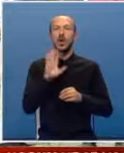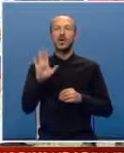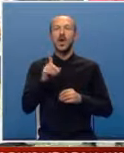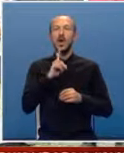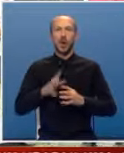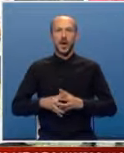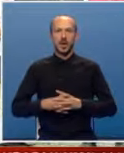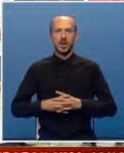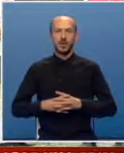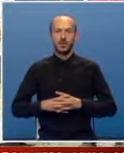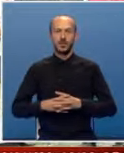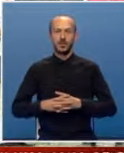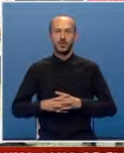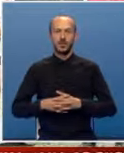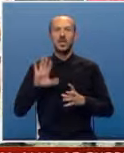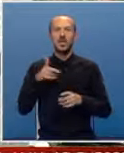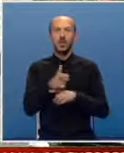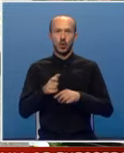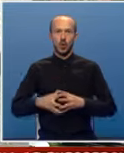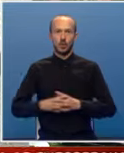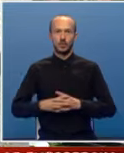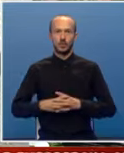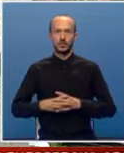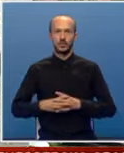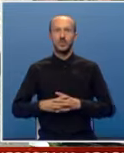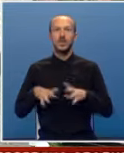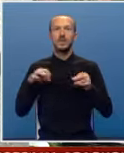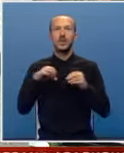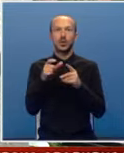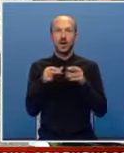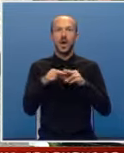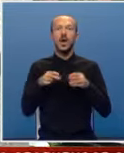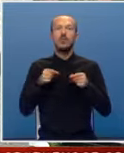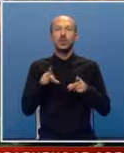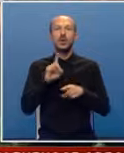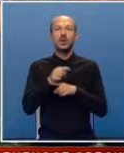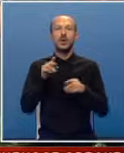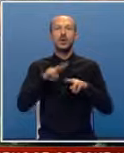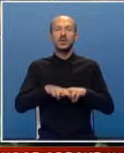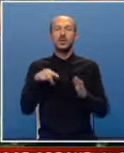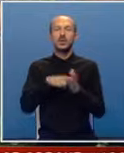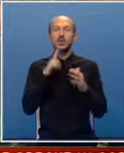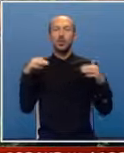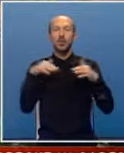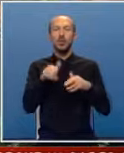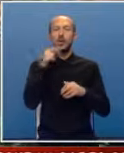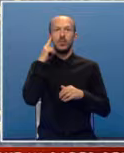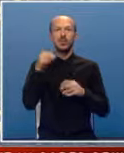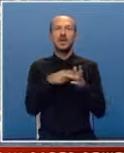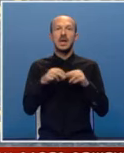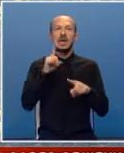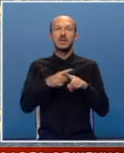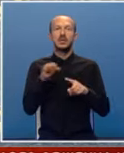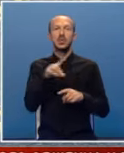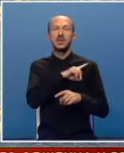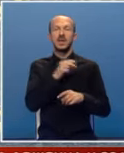koji je njih ubio. Iz brodara poruka da mora ostati mjesto koje okuplja i pocijeća na istinu o